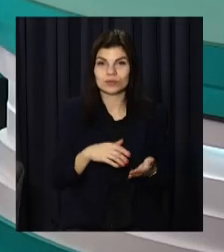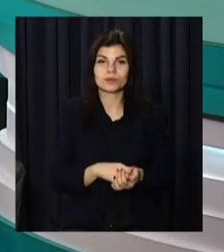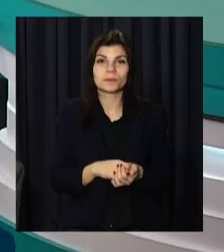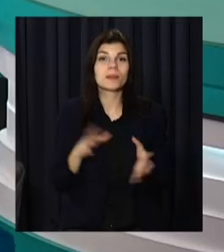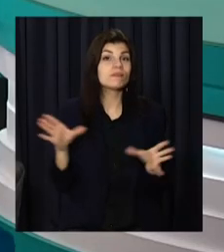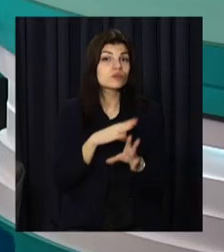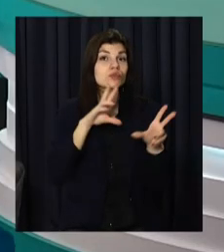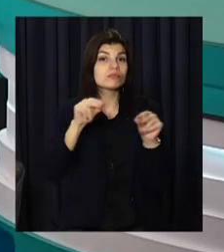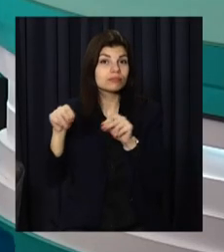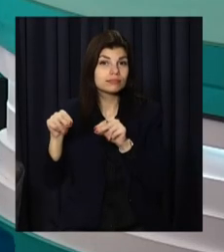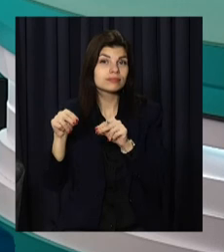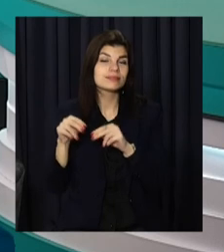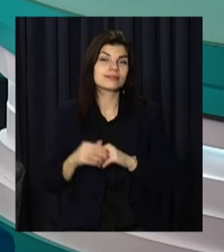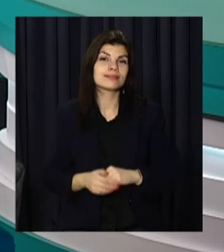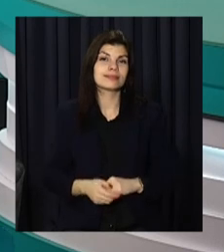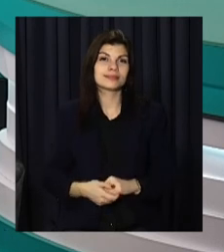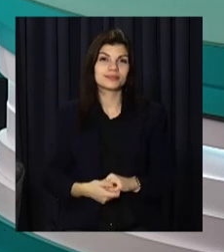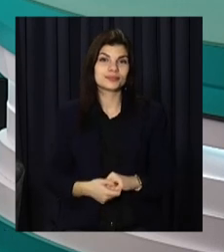На все добре, хай щастить!